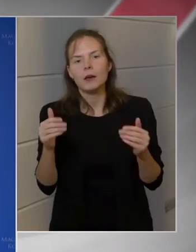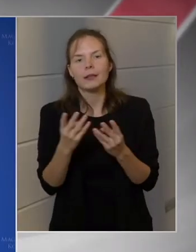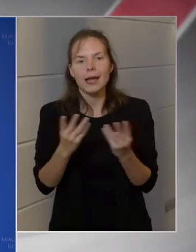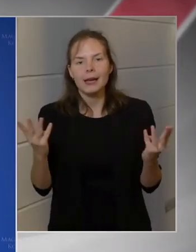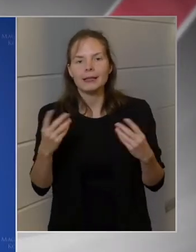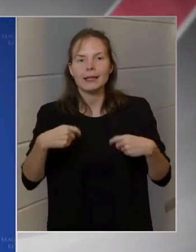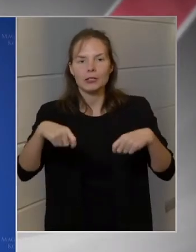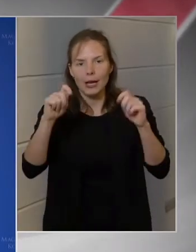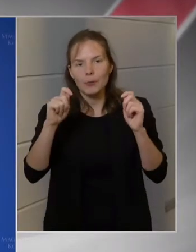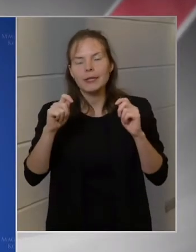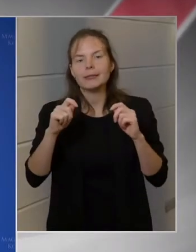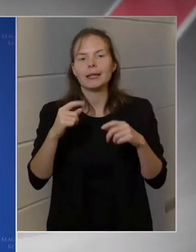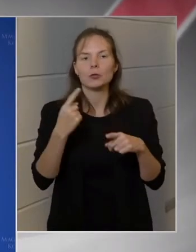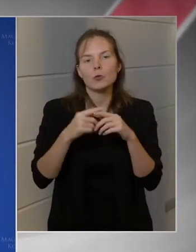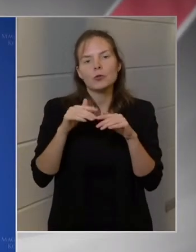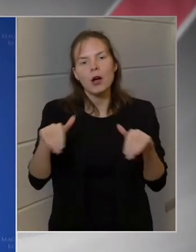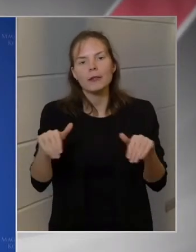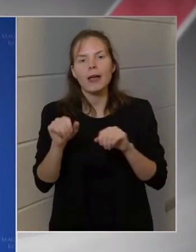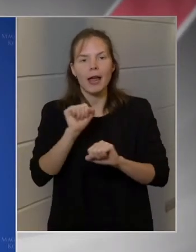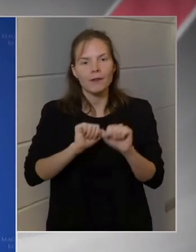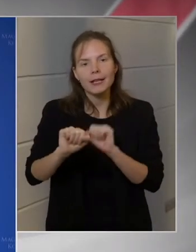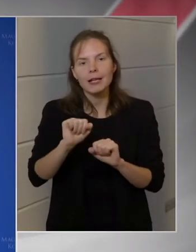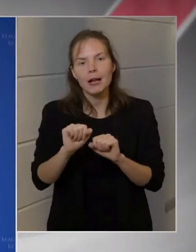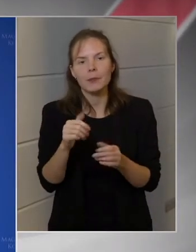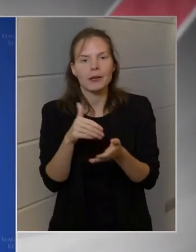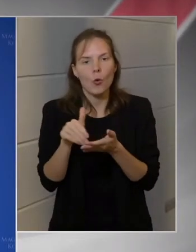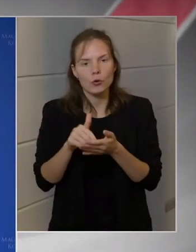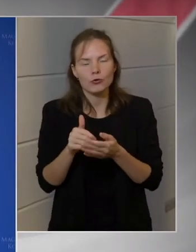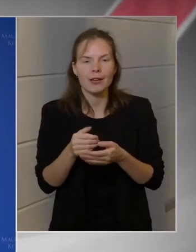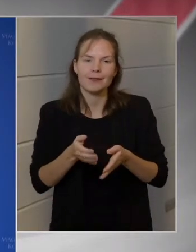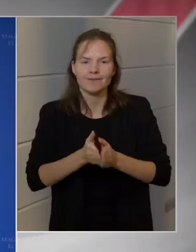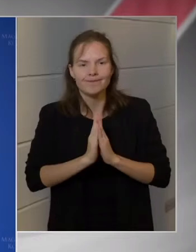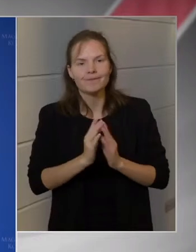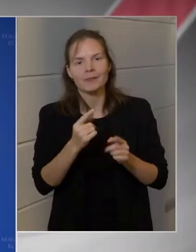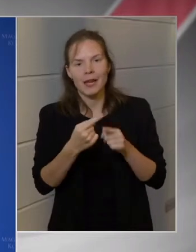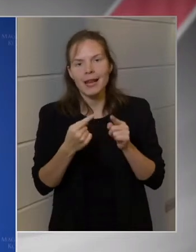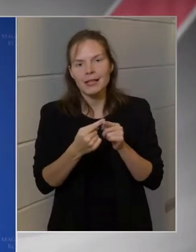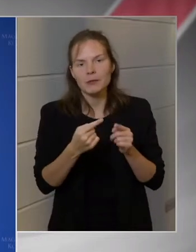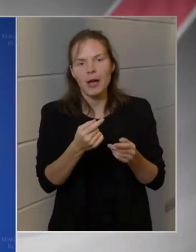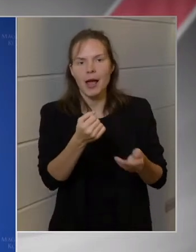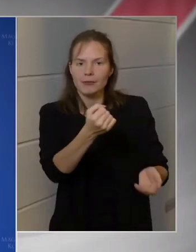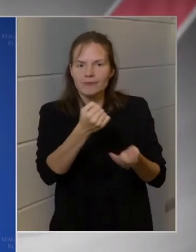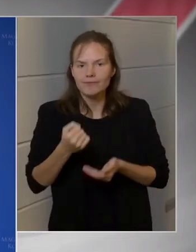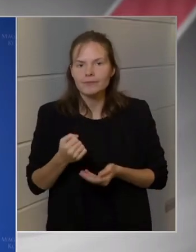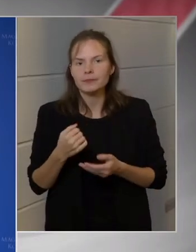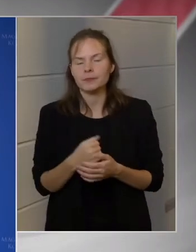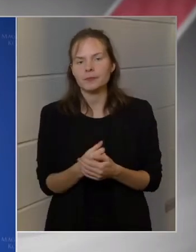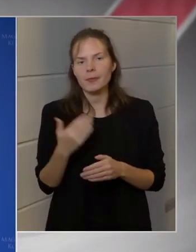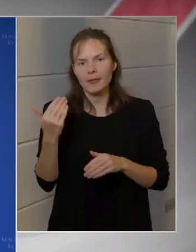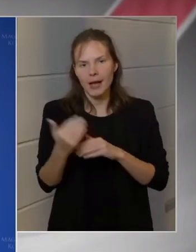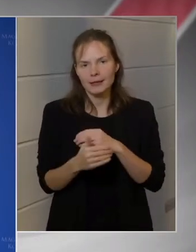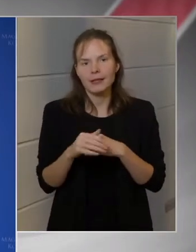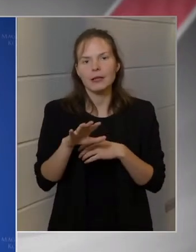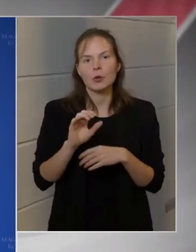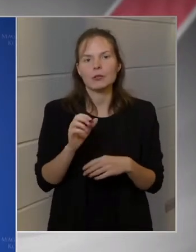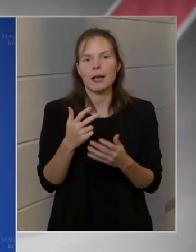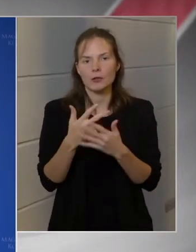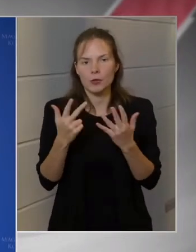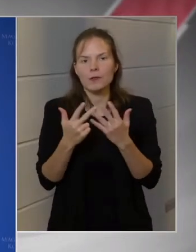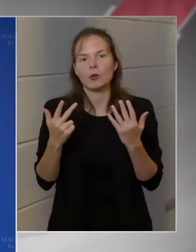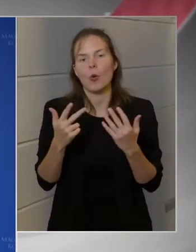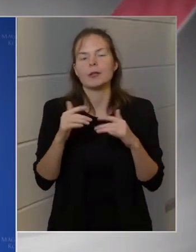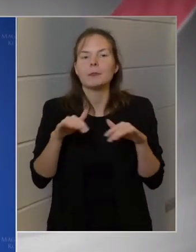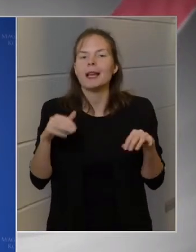legalább részben térítsék meg. Eddig Magyarország 588 milliárd forintot